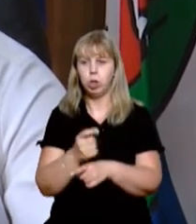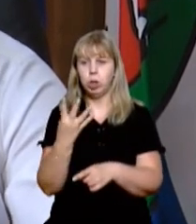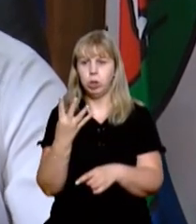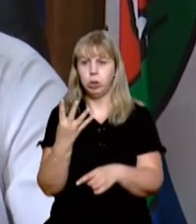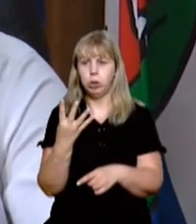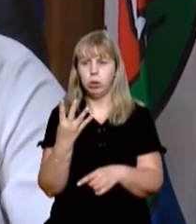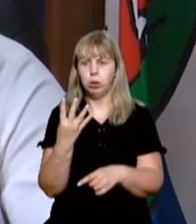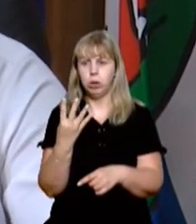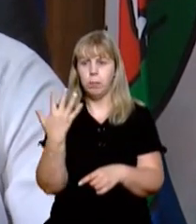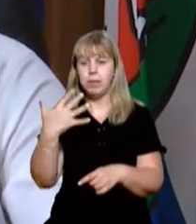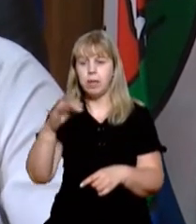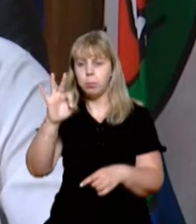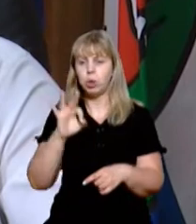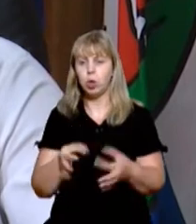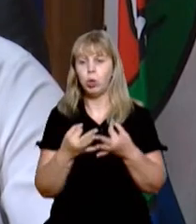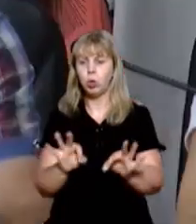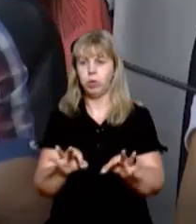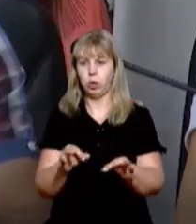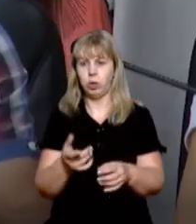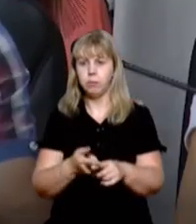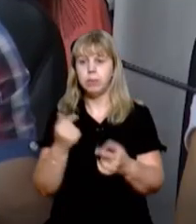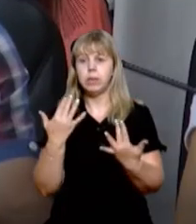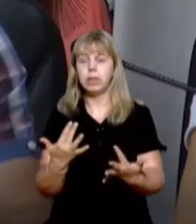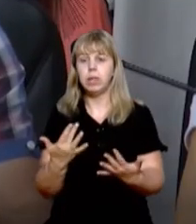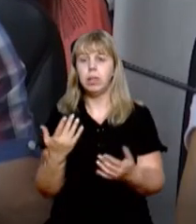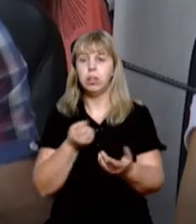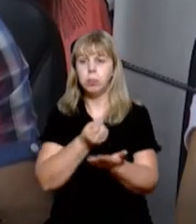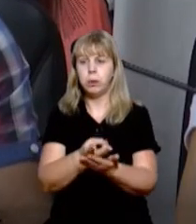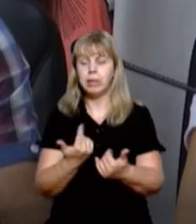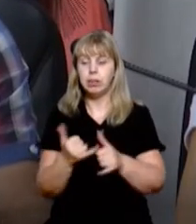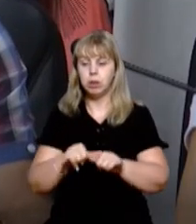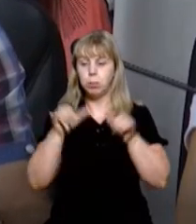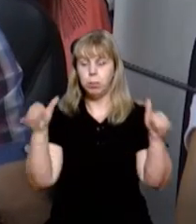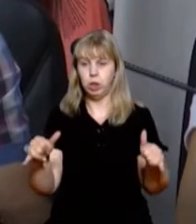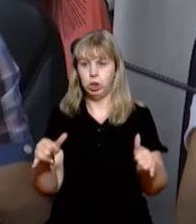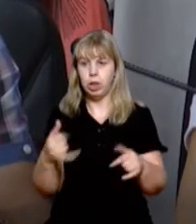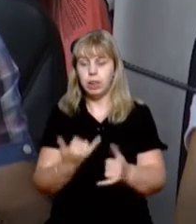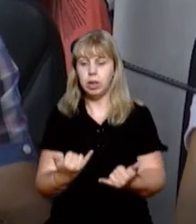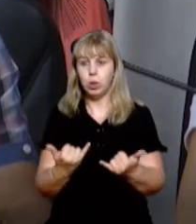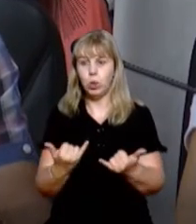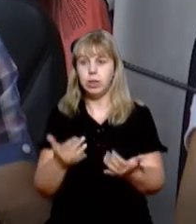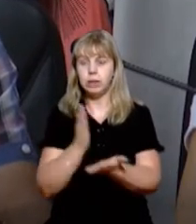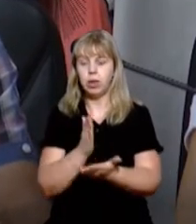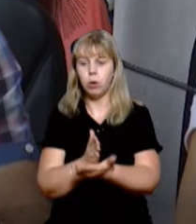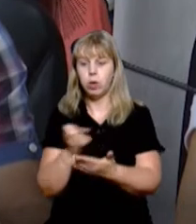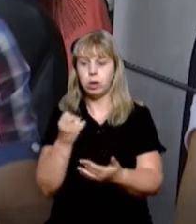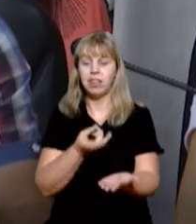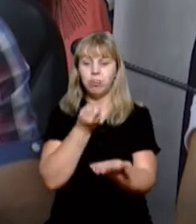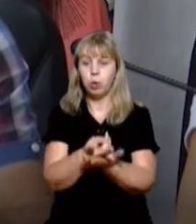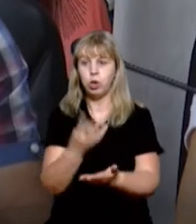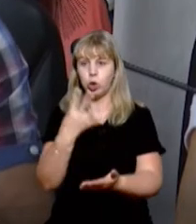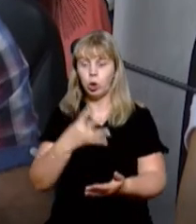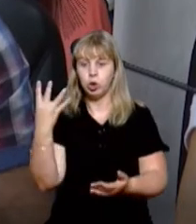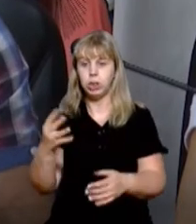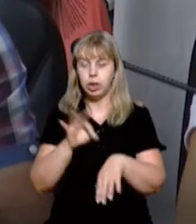Скільки з госпіталізованих збільшилося. І на сьогодні знаходиться на госпіталізації